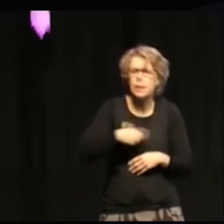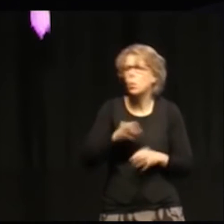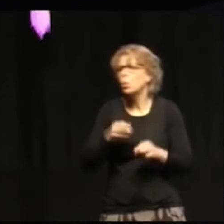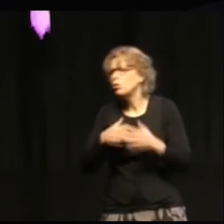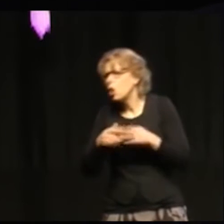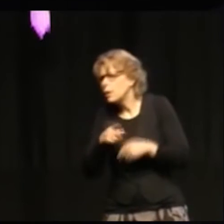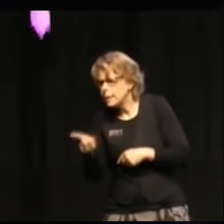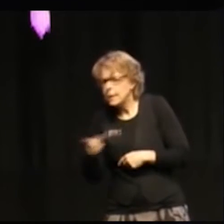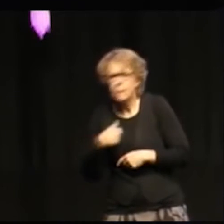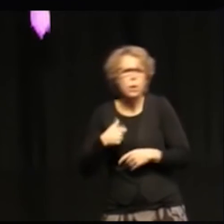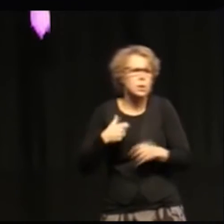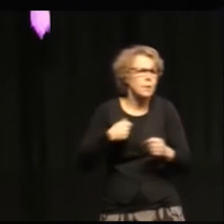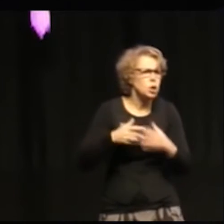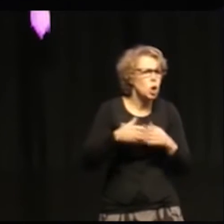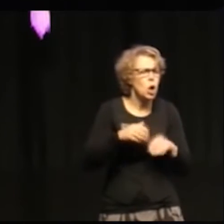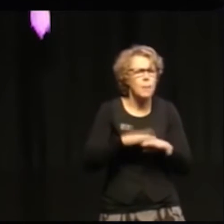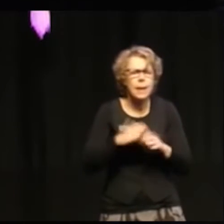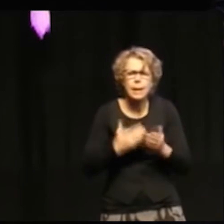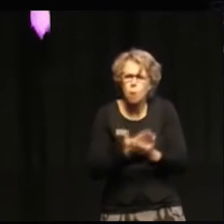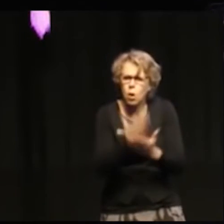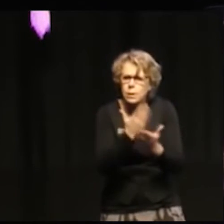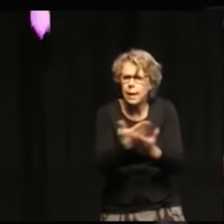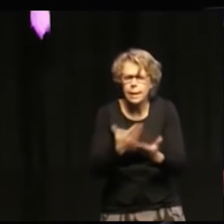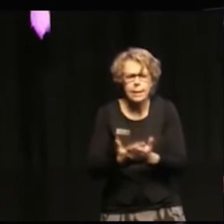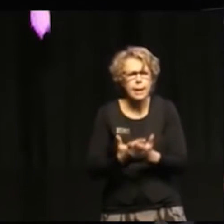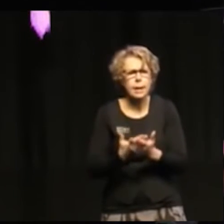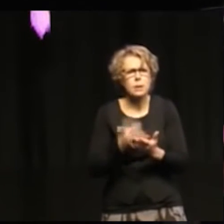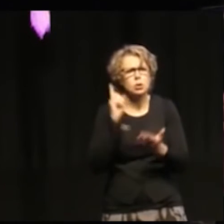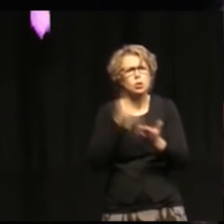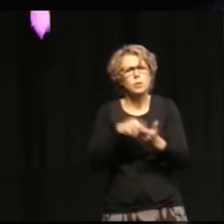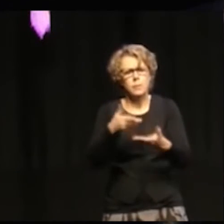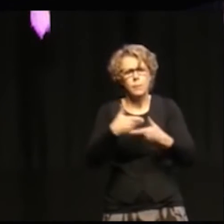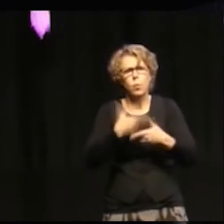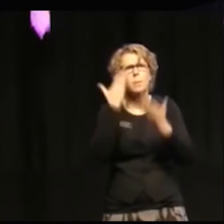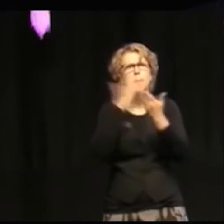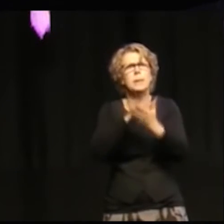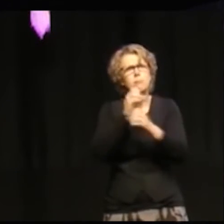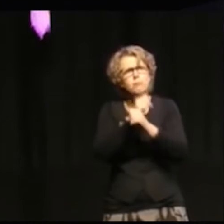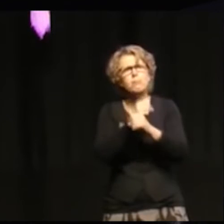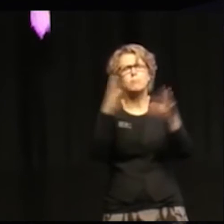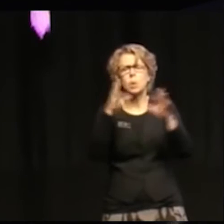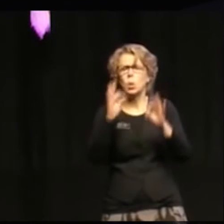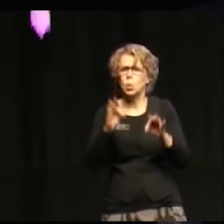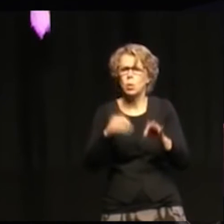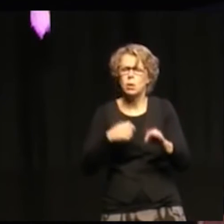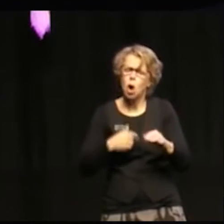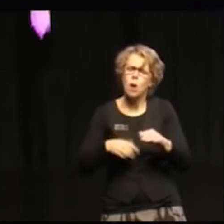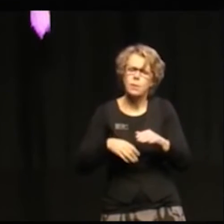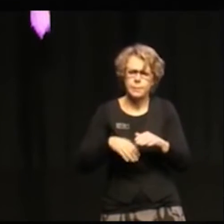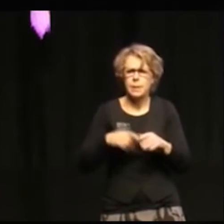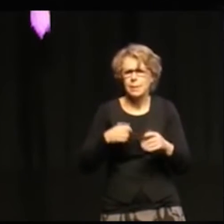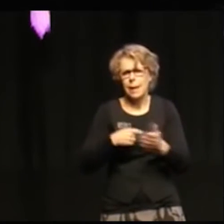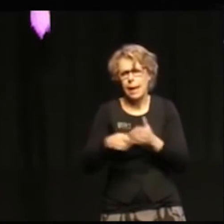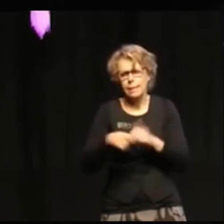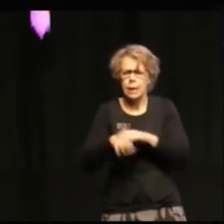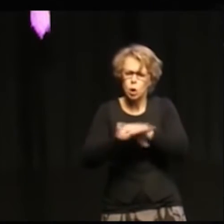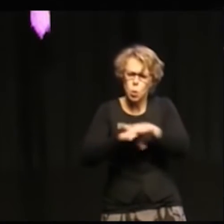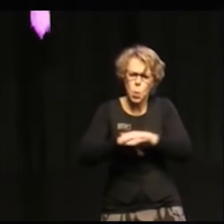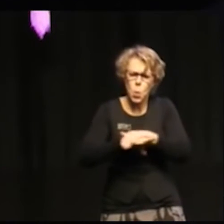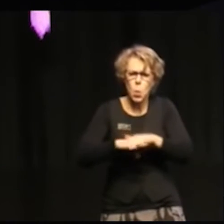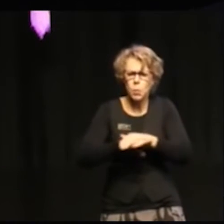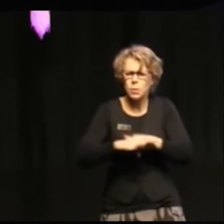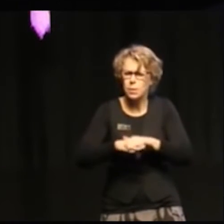vi tillväga med den här kartläggningen för att få en bild över en så kallad baseline helt enkelt? Vad